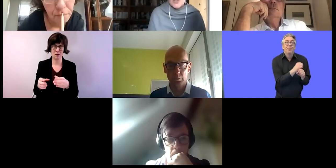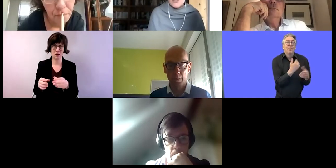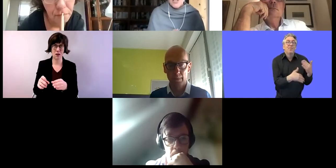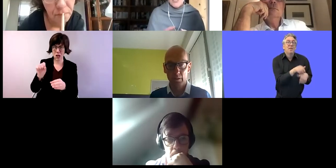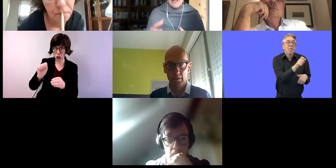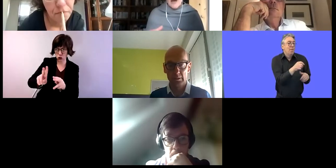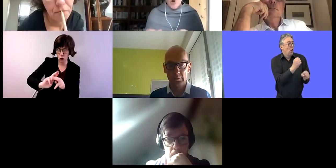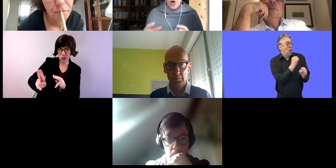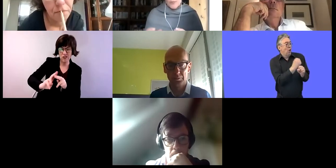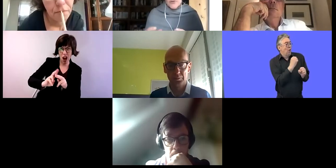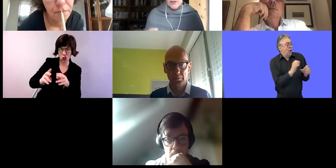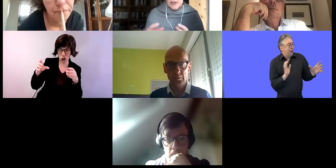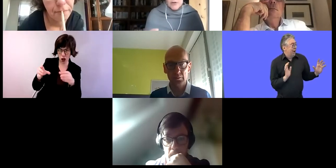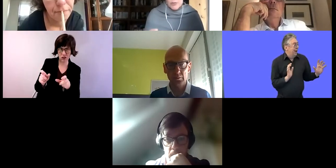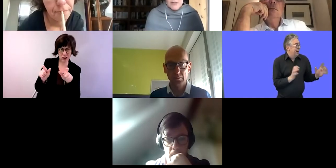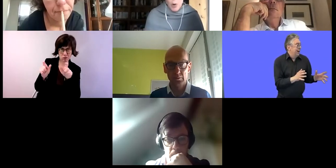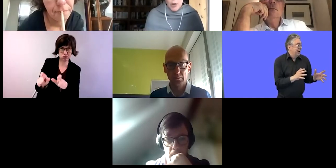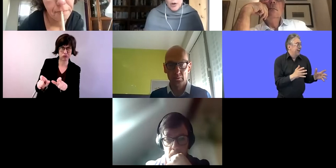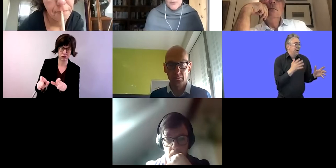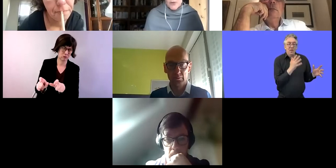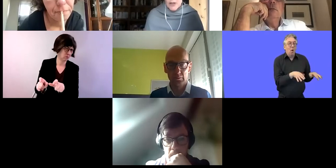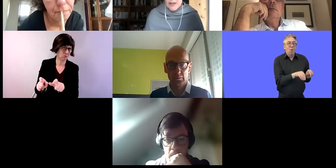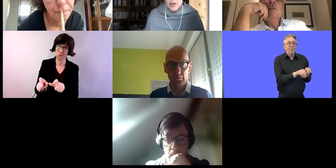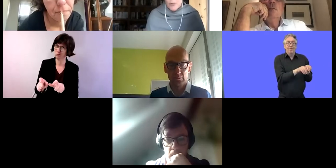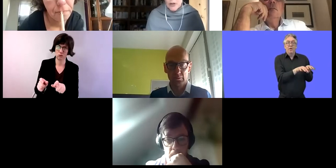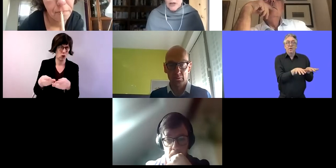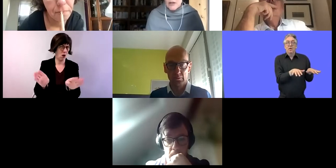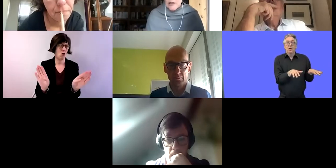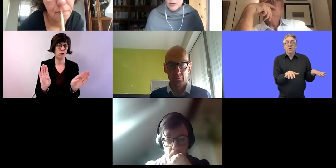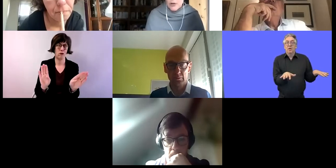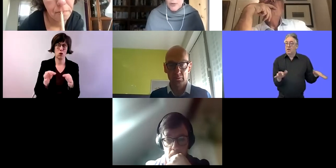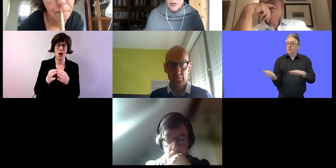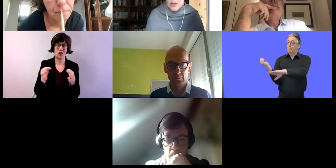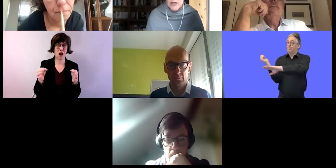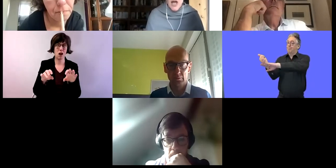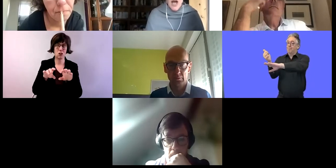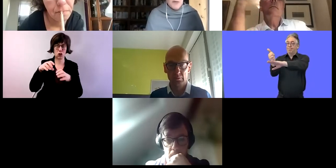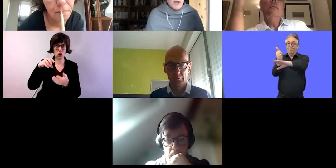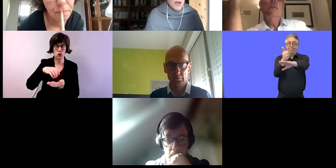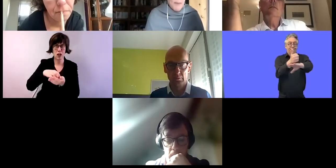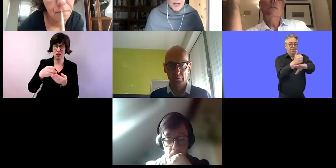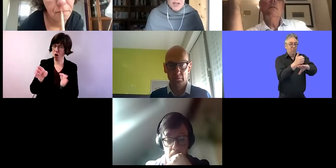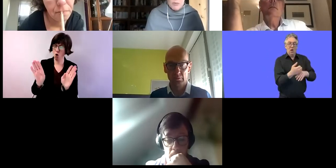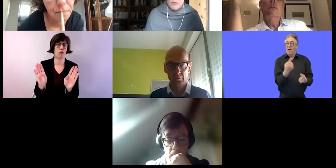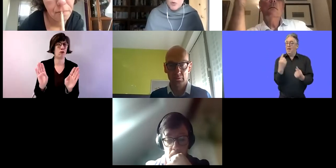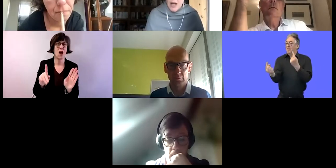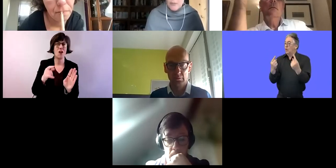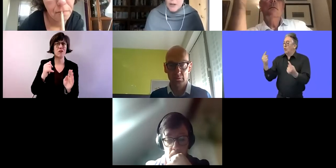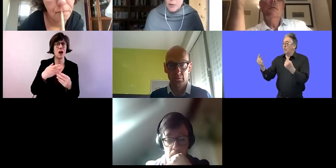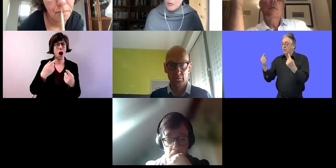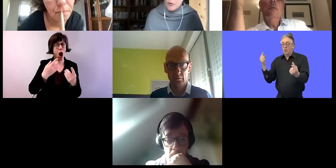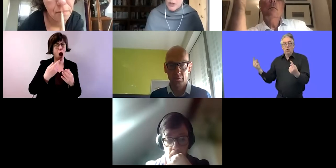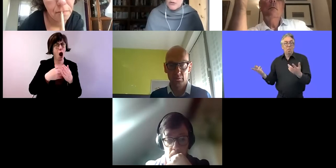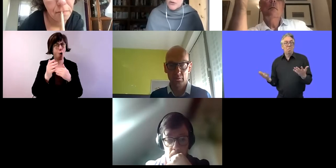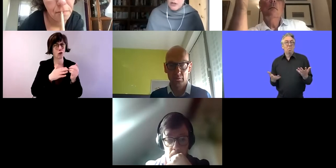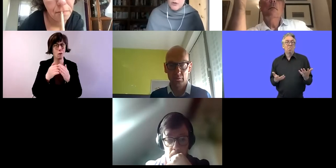Werkstätten oder Tagesstätten und da bauen wir kleine Drehscheiben oder